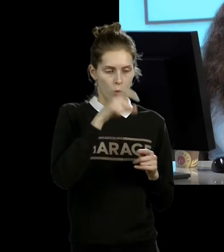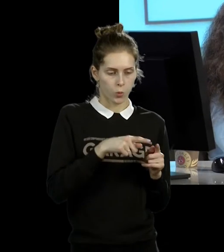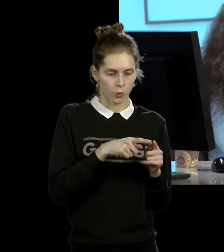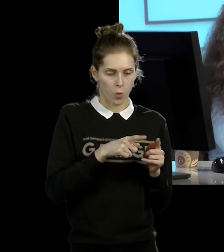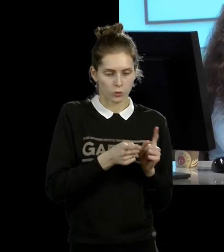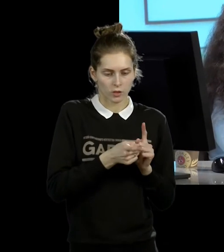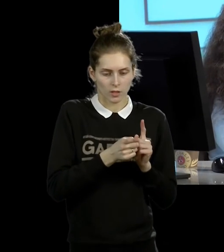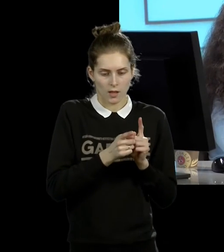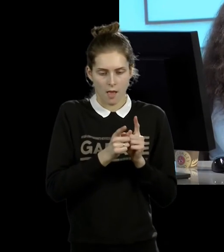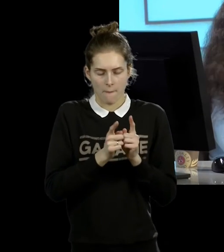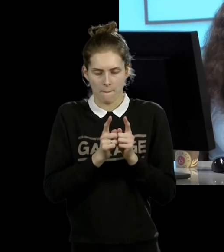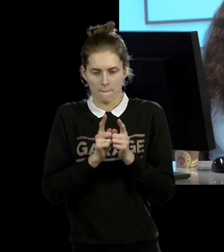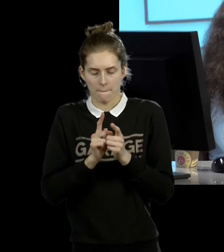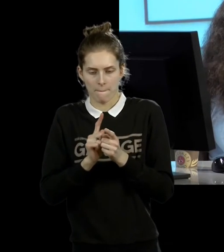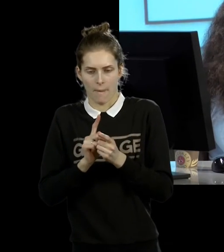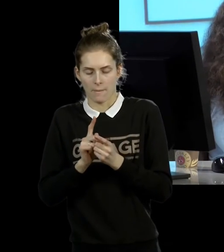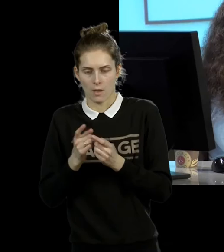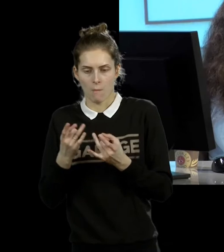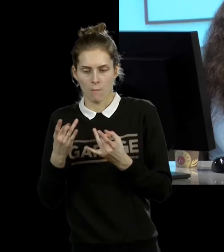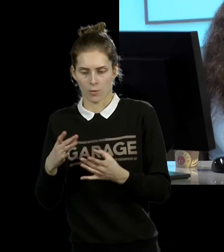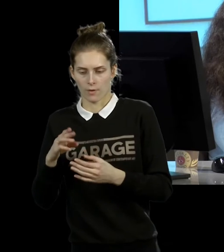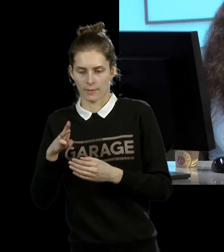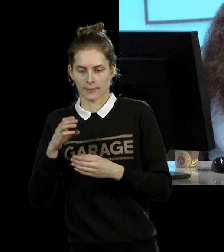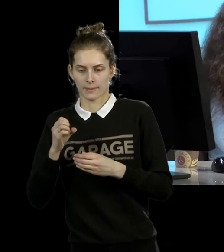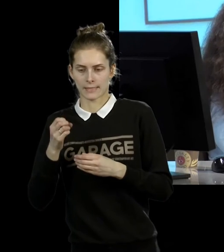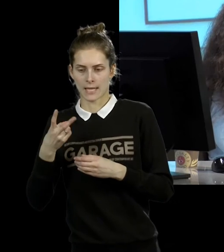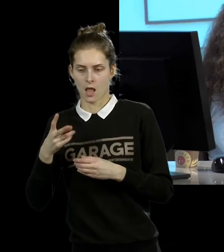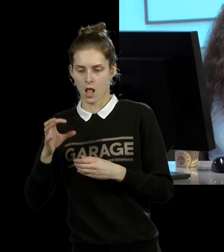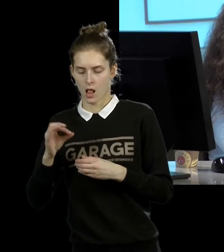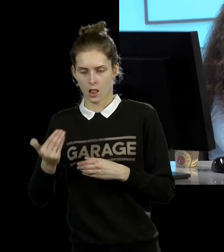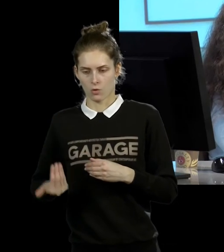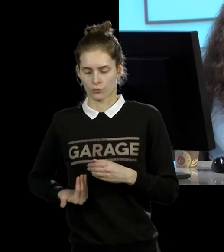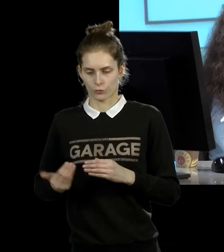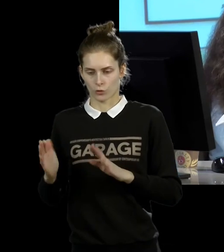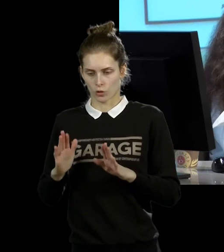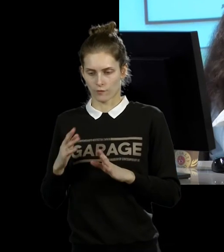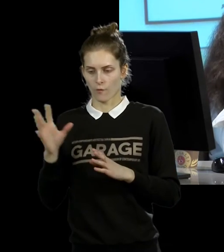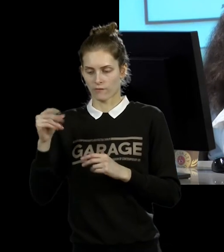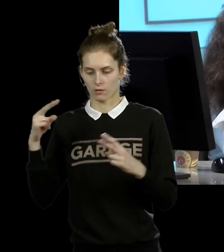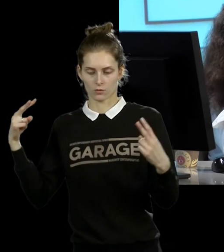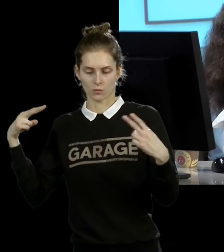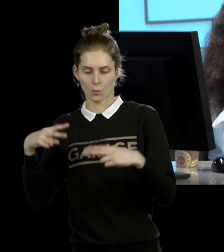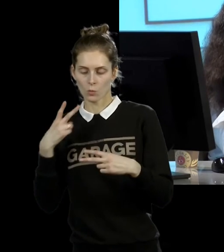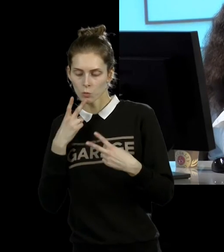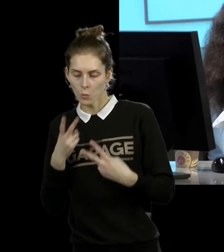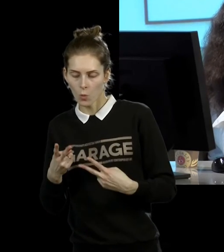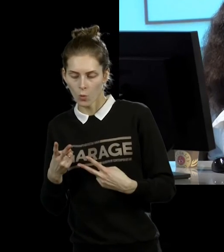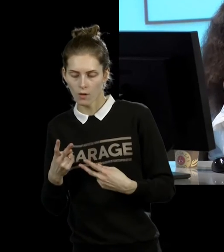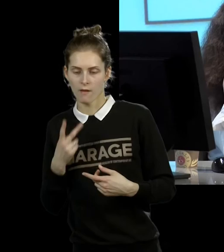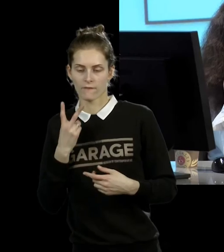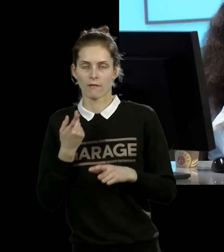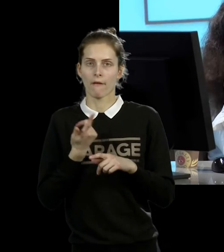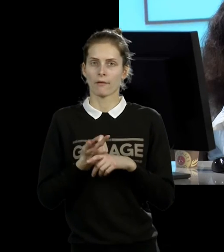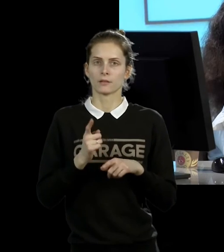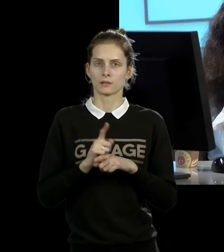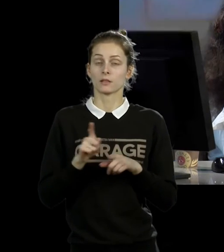тело, неодушевленный объект, публичное, и было сюжетом